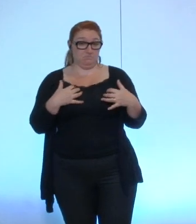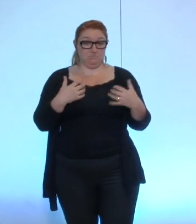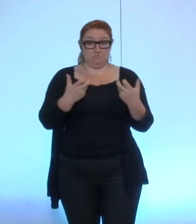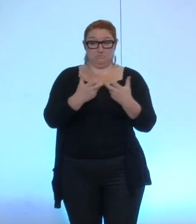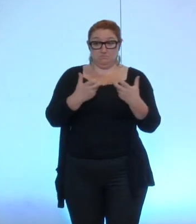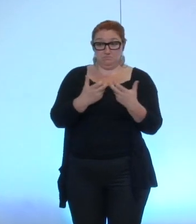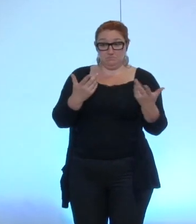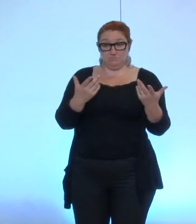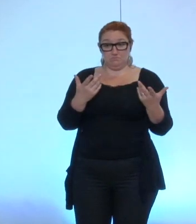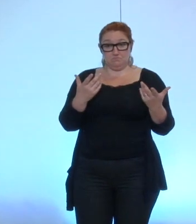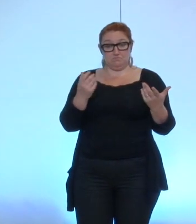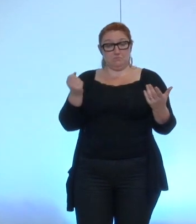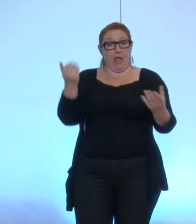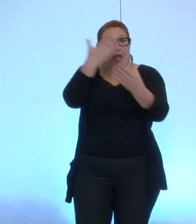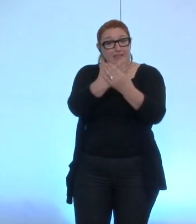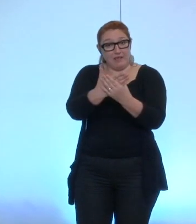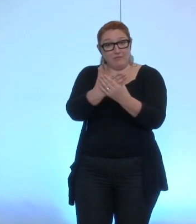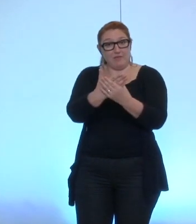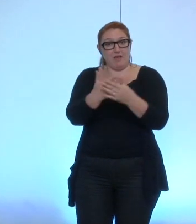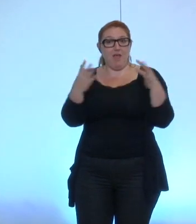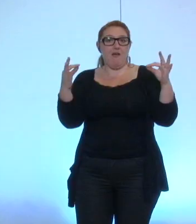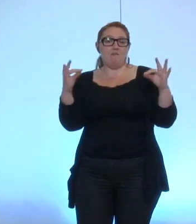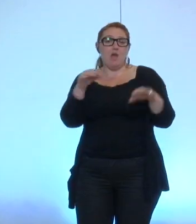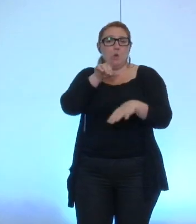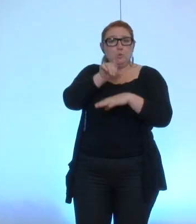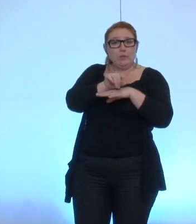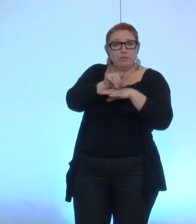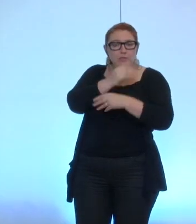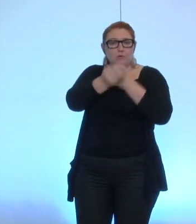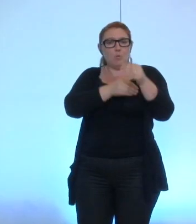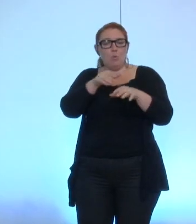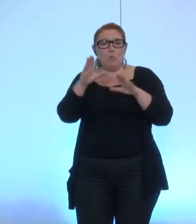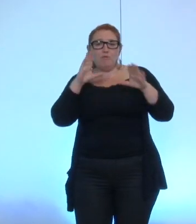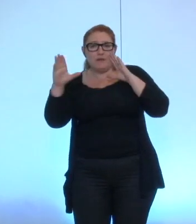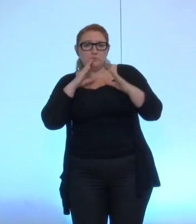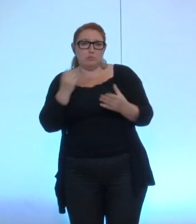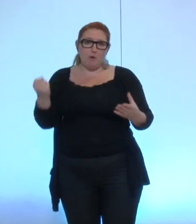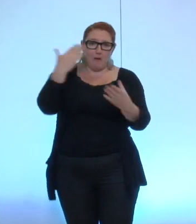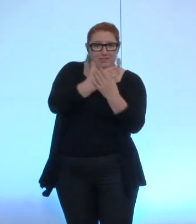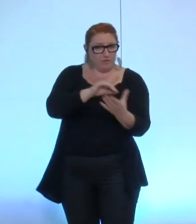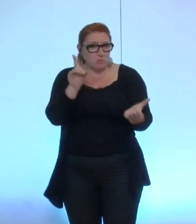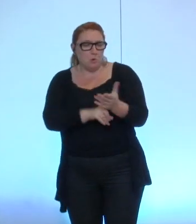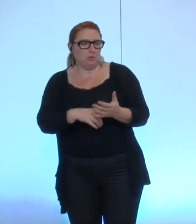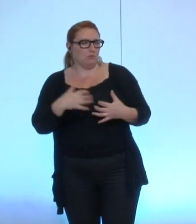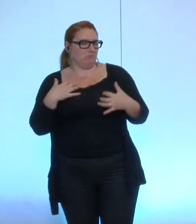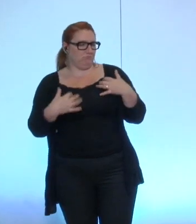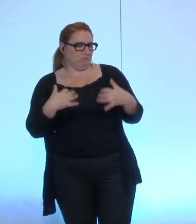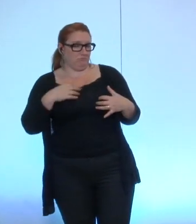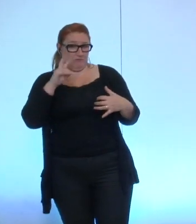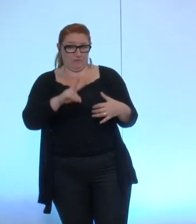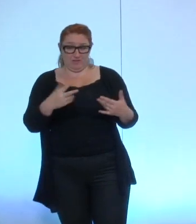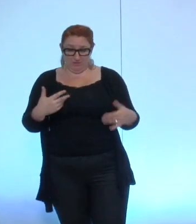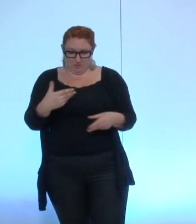proposé d'intervenir sur le tweet officiel ou les réseaux sociaux, avec une note qui nous a été donnée pratiquement à l'instant